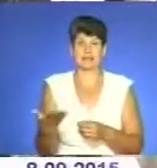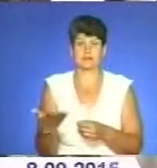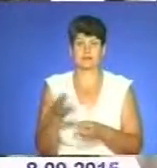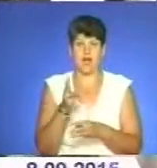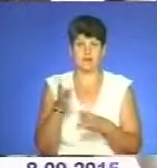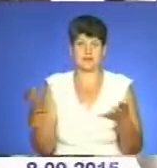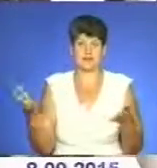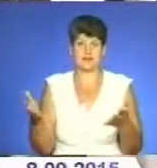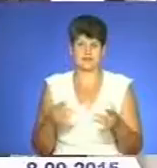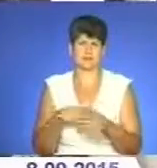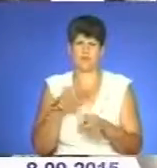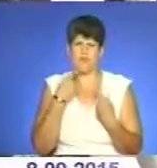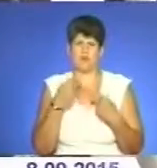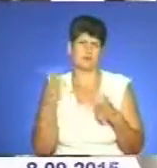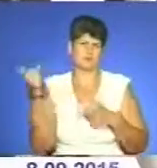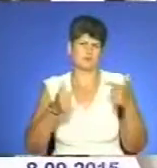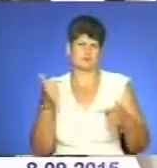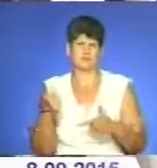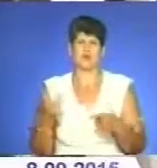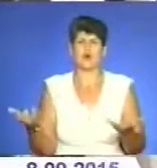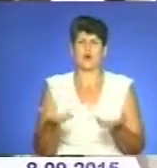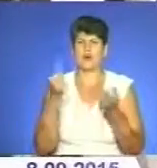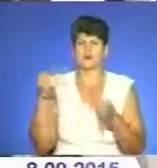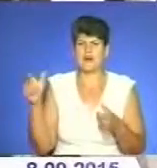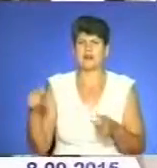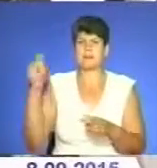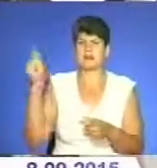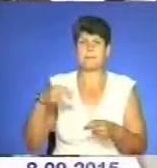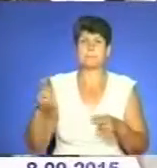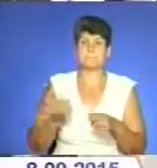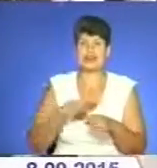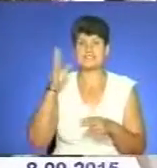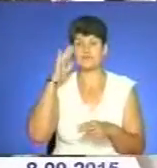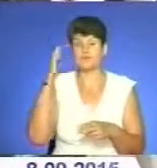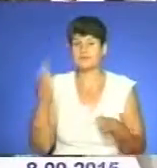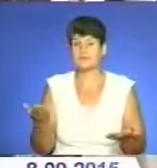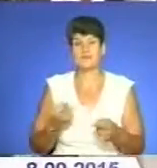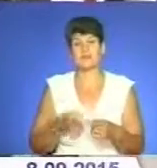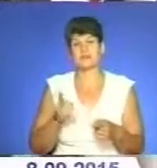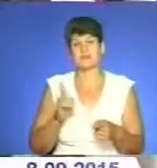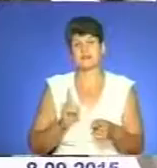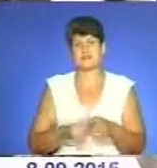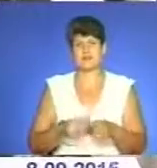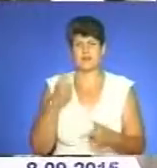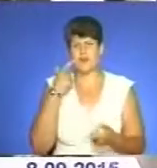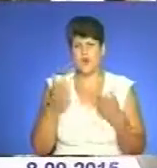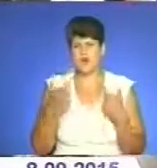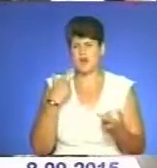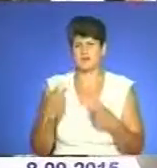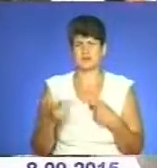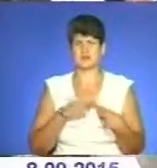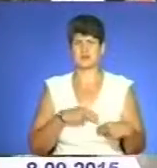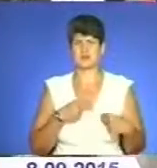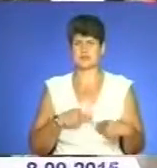закиди з боку нашої громадськості, що рятувальники приїжджають без води, вони насправді дуже ображають працівників